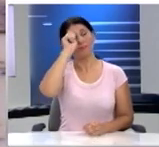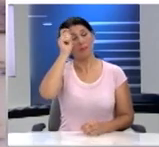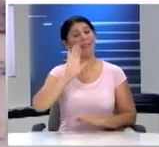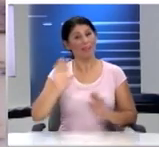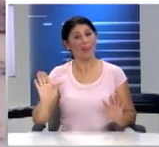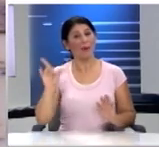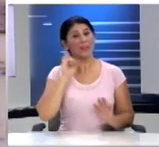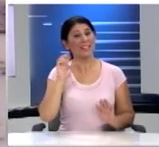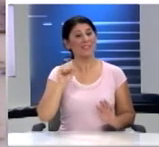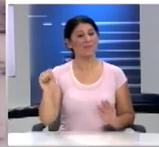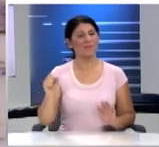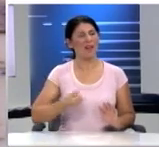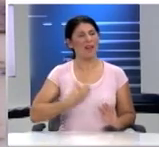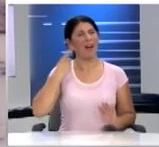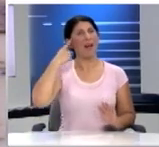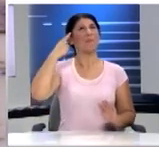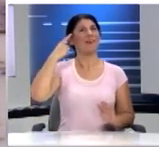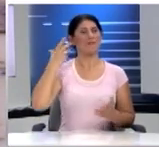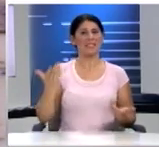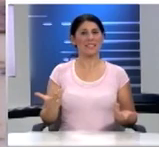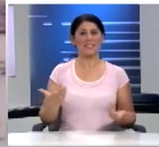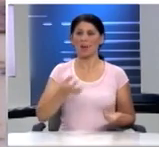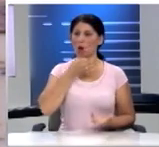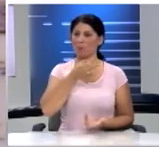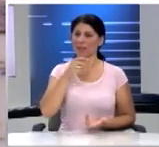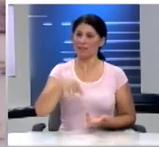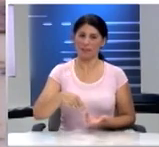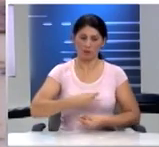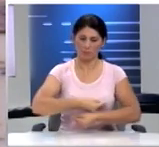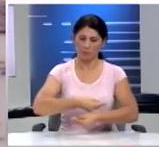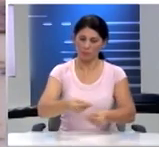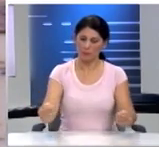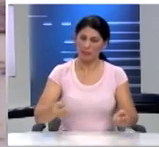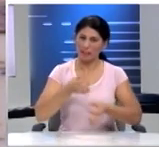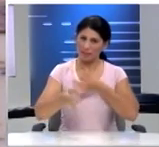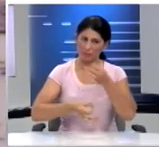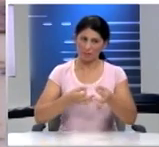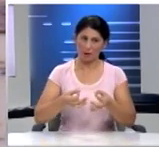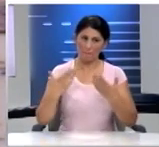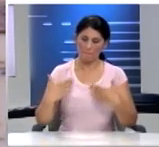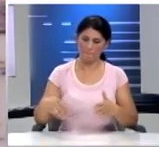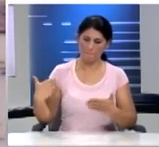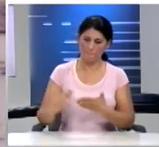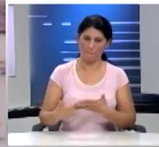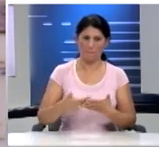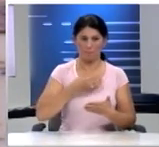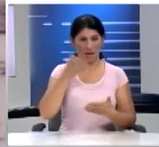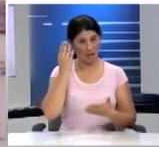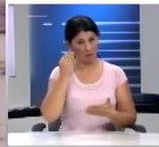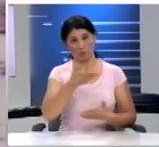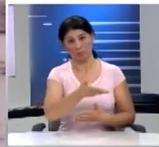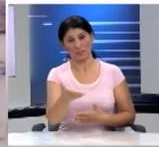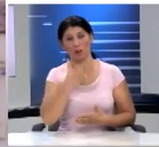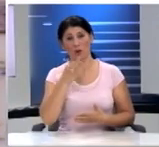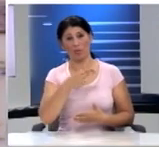Σιδηροπούλου με ενέπνευσε για αυτά που σας μοίρασα και θα σας μιλήσω αφού ακούσουμε εσάς γιατί έχουν